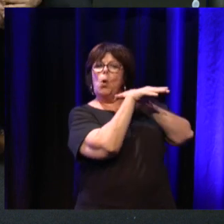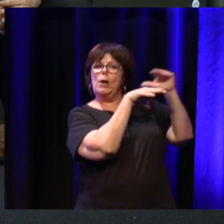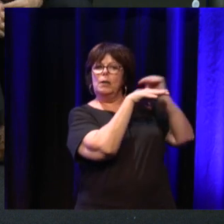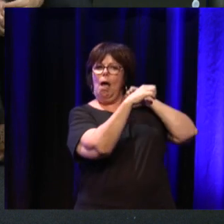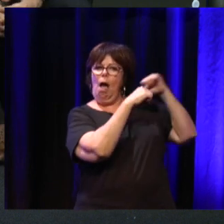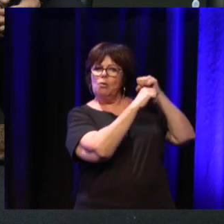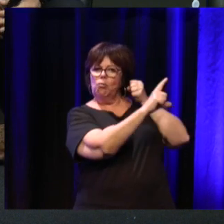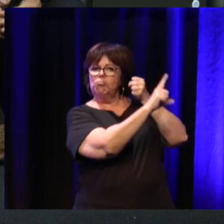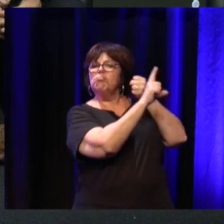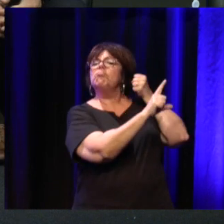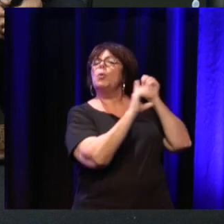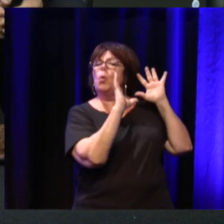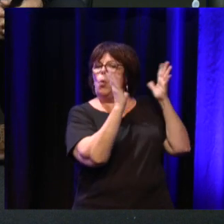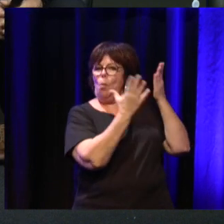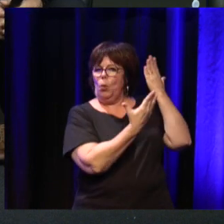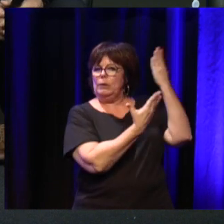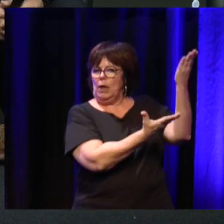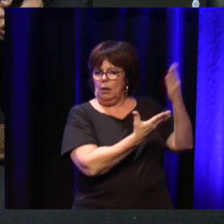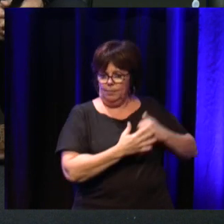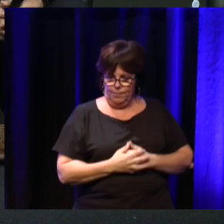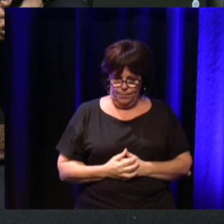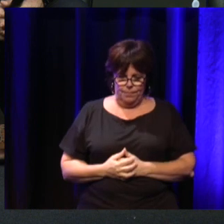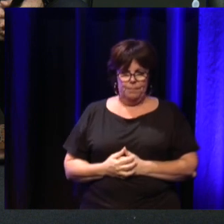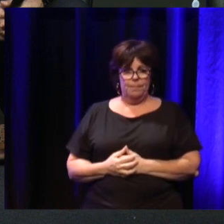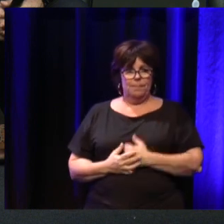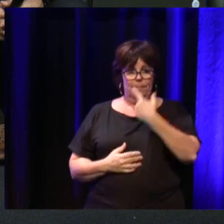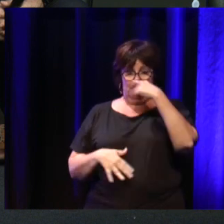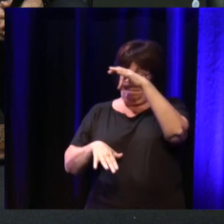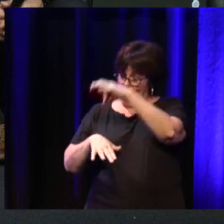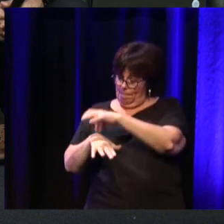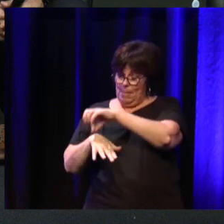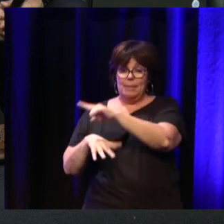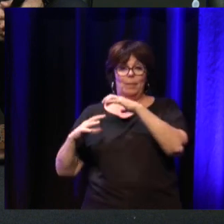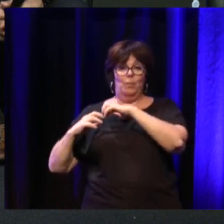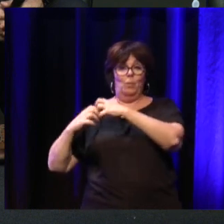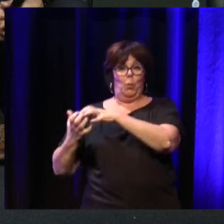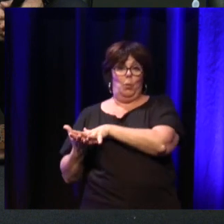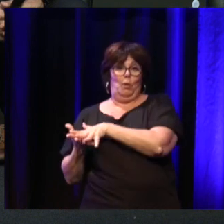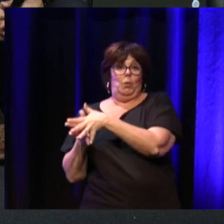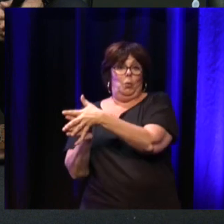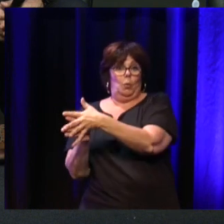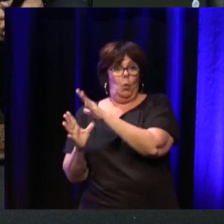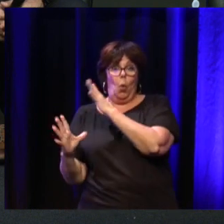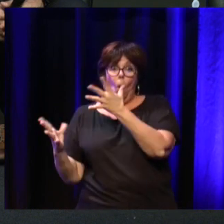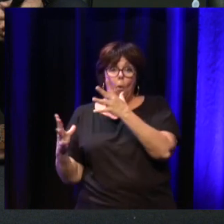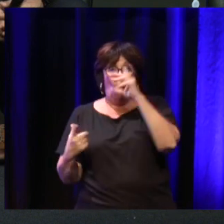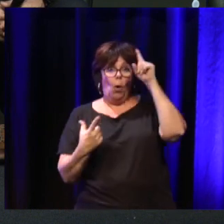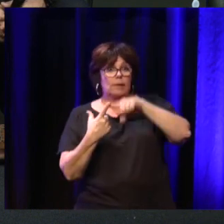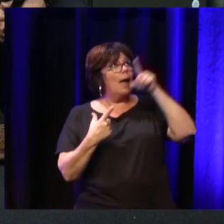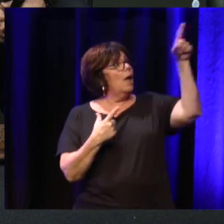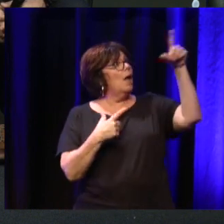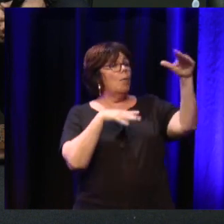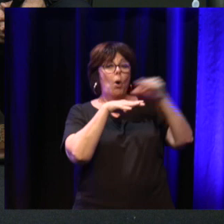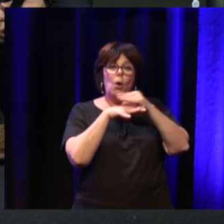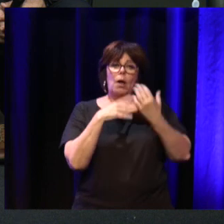Comment peut-on mettre ces maladies neuroévolutives dans l'agenda d'action publique?